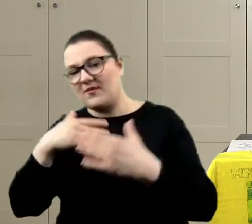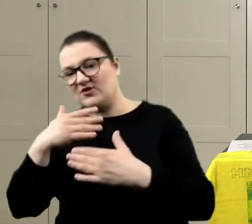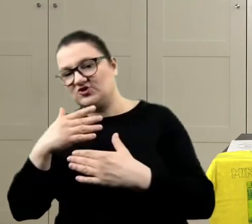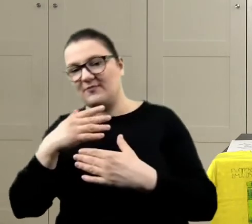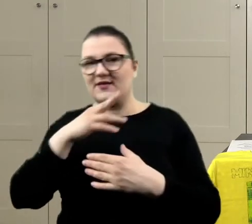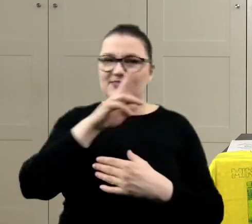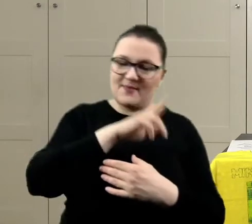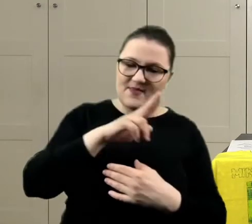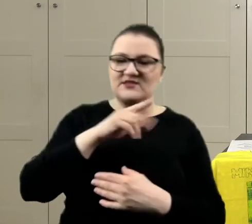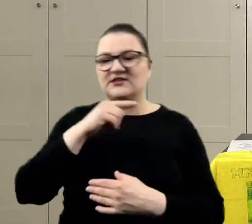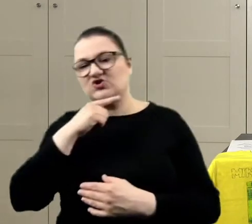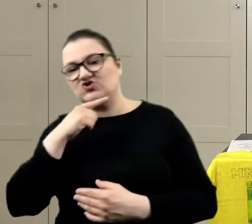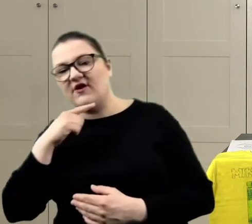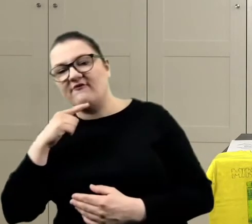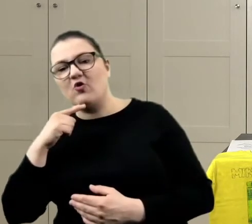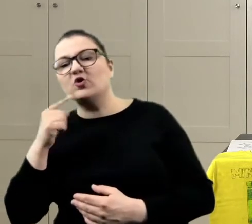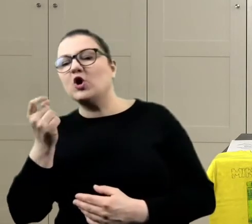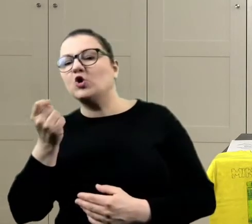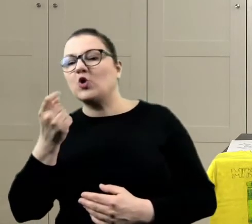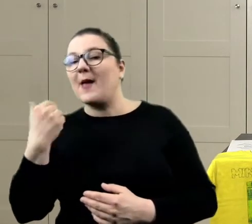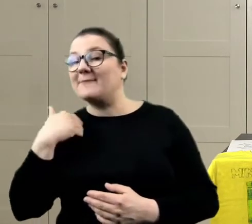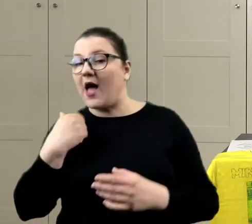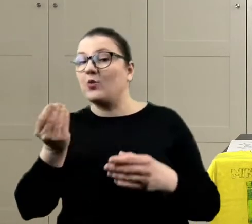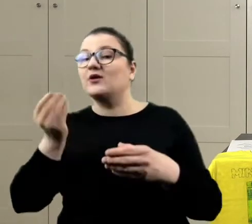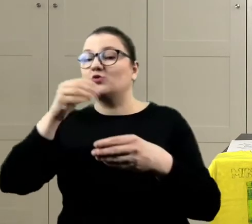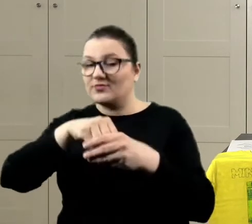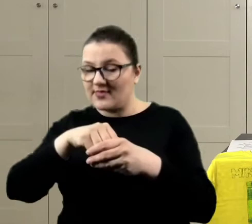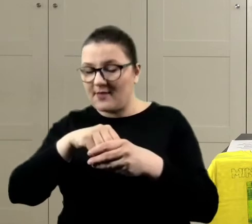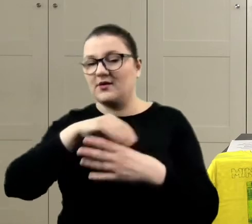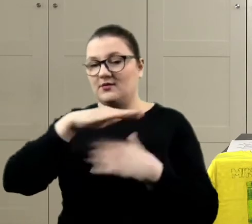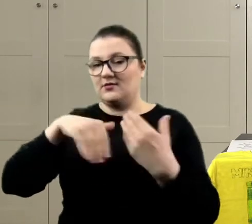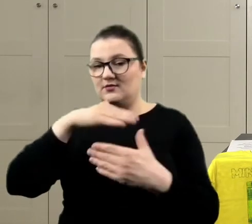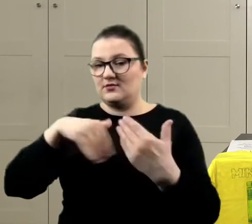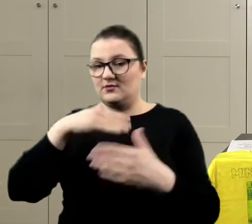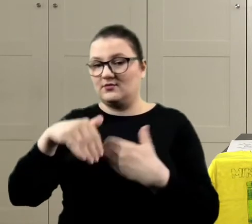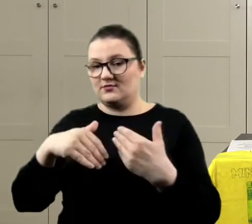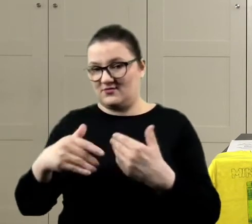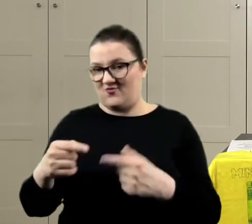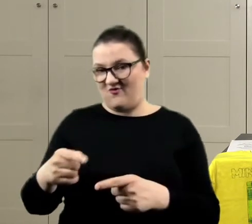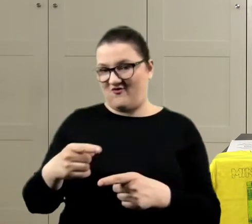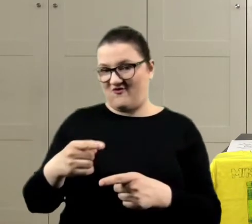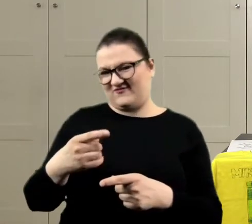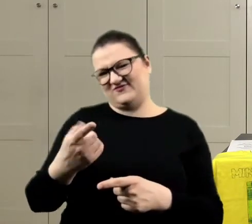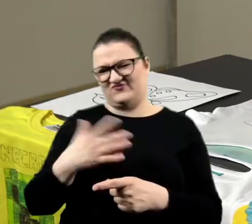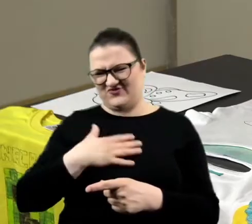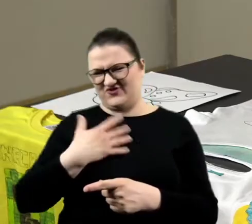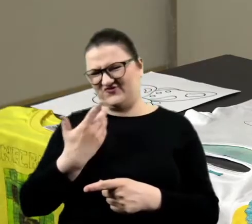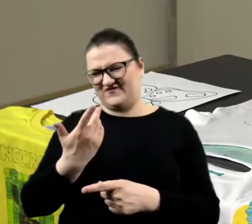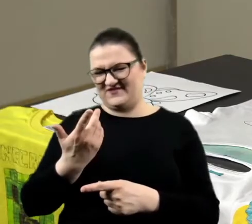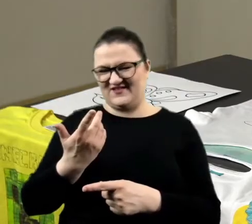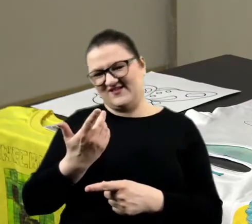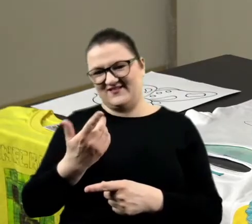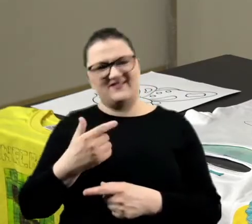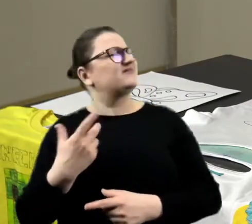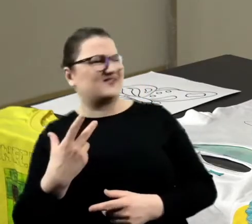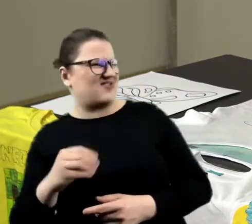Czerwony, ale dodamy też trochę białego. O, jakiś tam dziwny wyszedł, ten fioletowy.